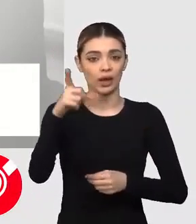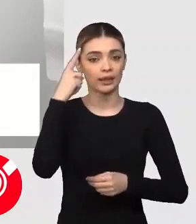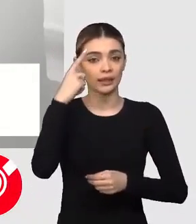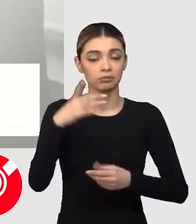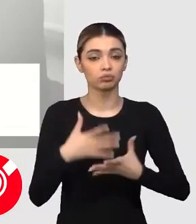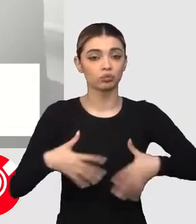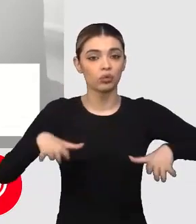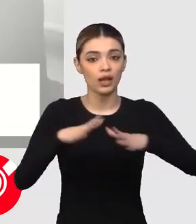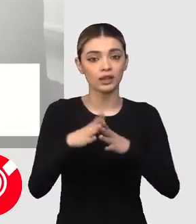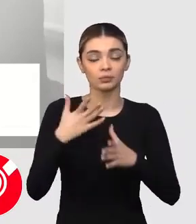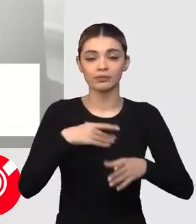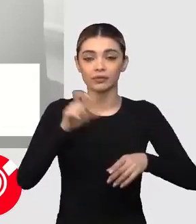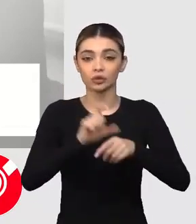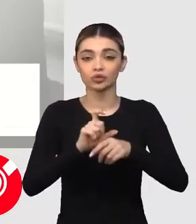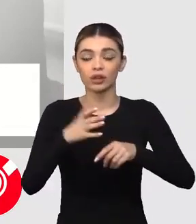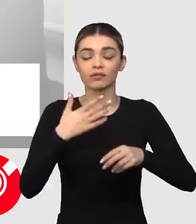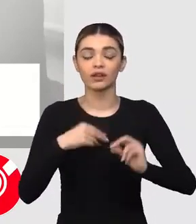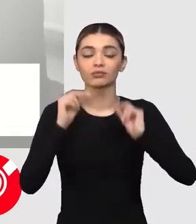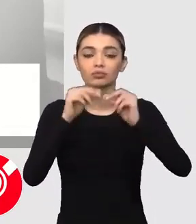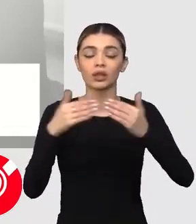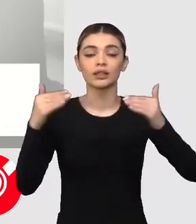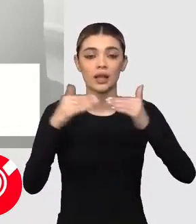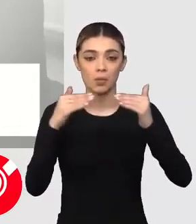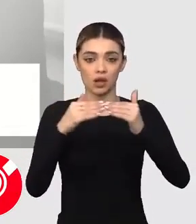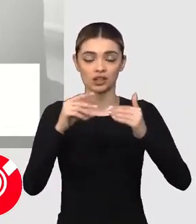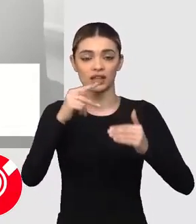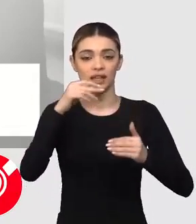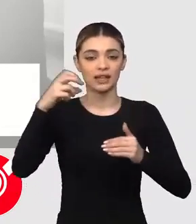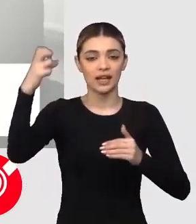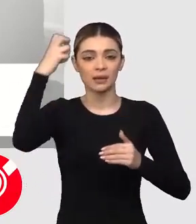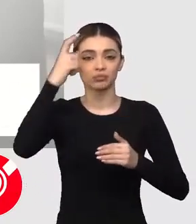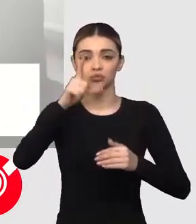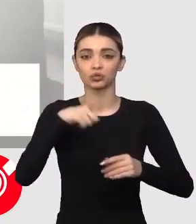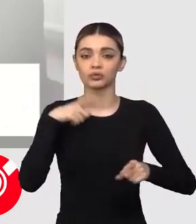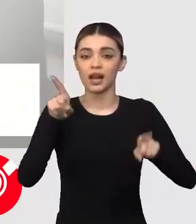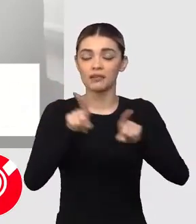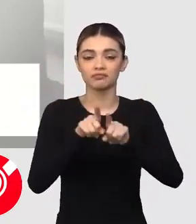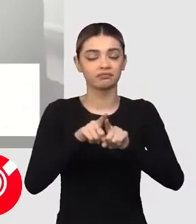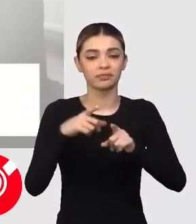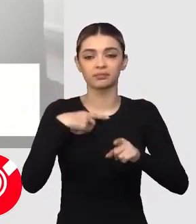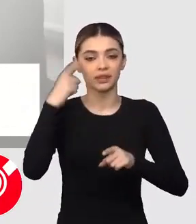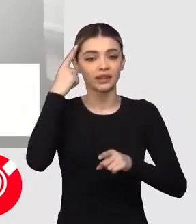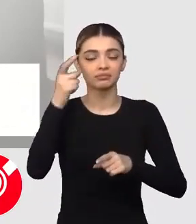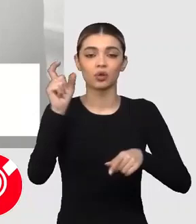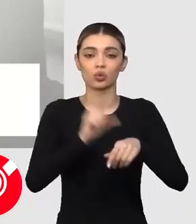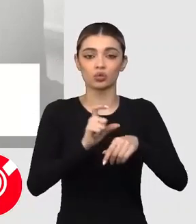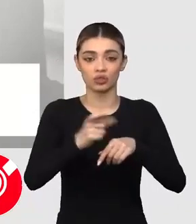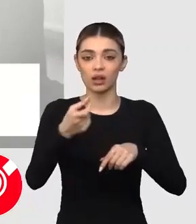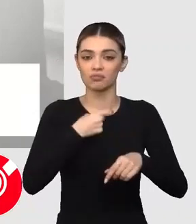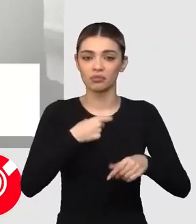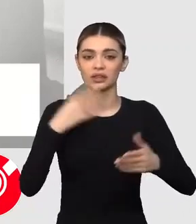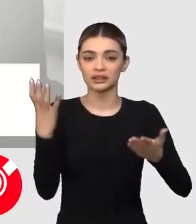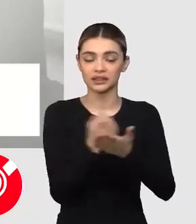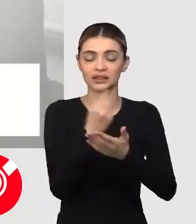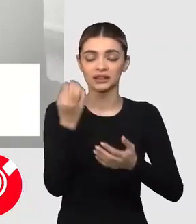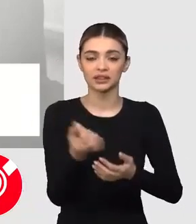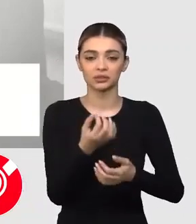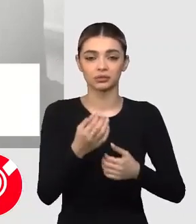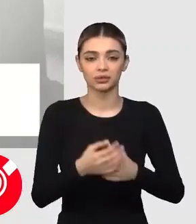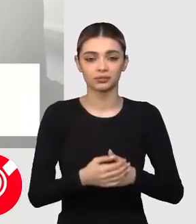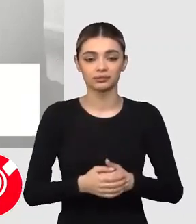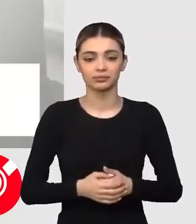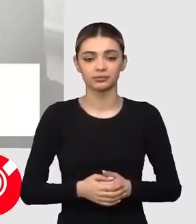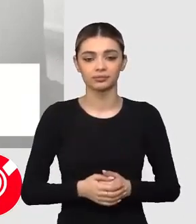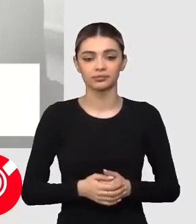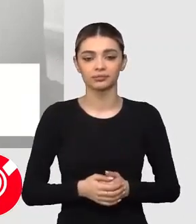un semn că poporul turc prețuiește instituțiile democratice, iar Kremlinul nu are nicio îndoială că Turcia poate asigura un scrutin transparent.